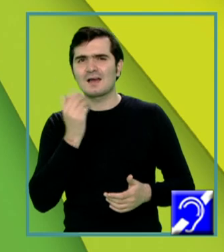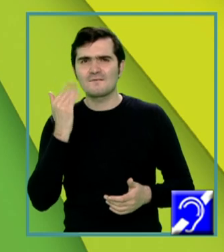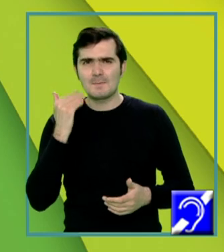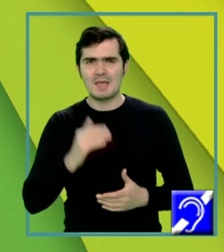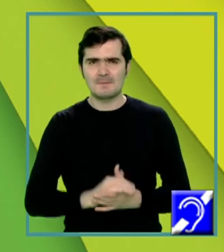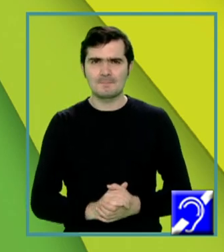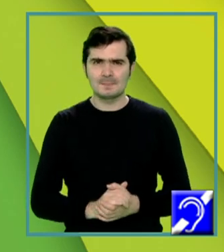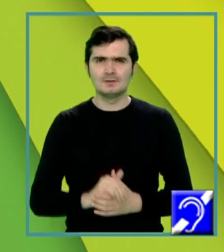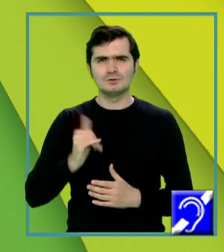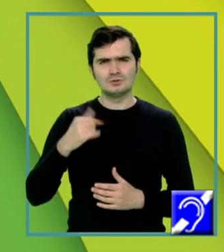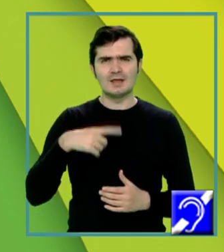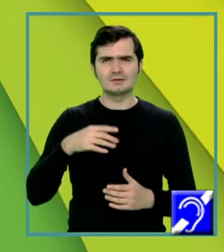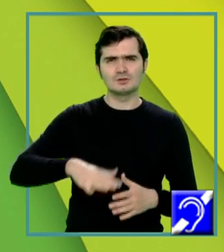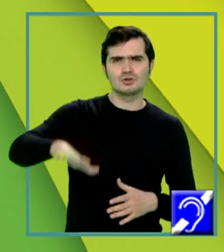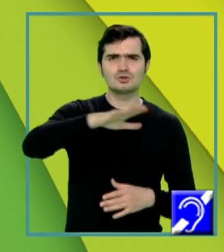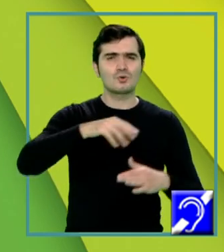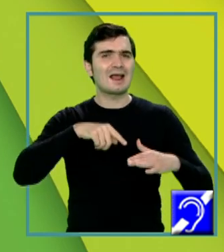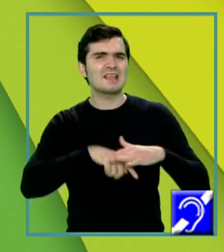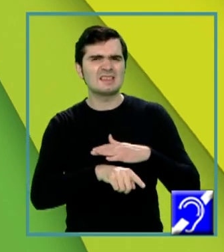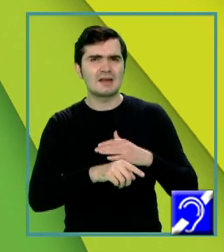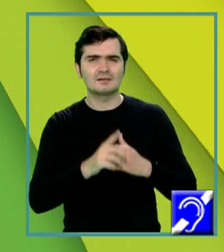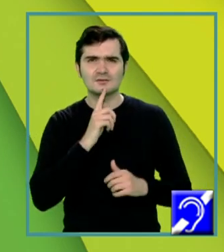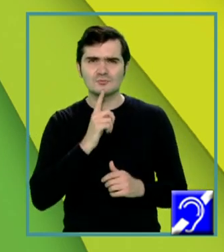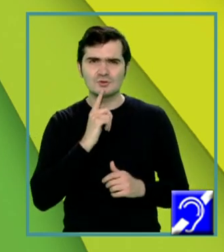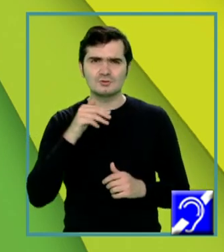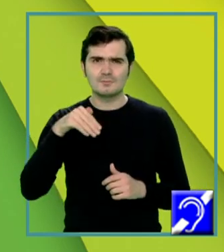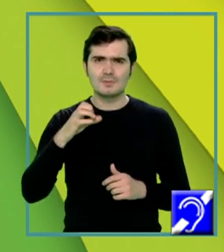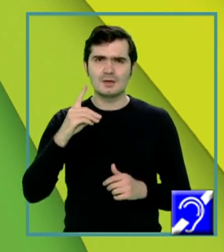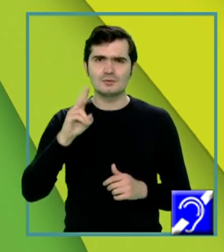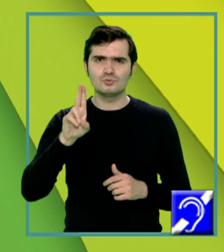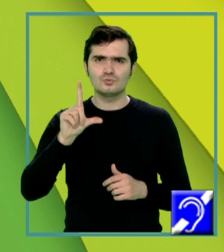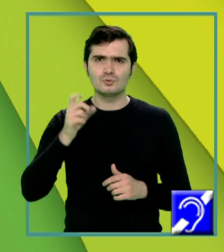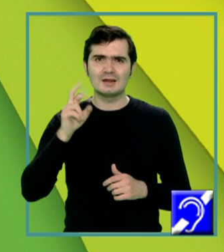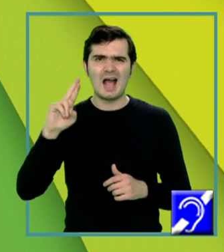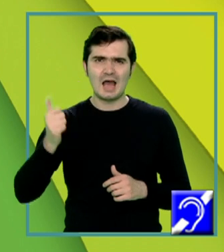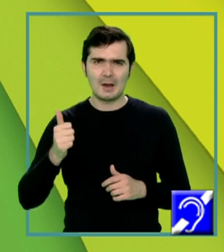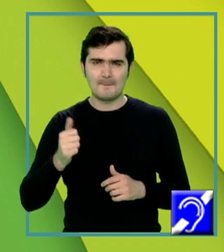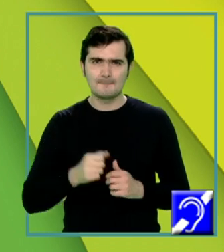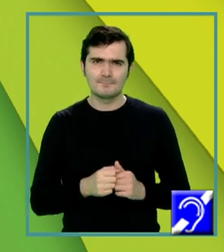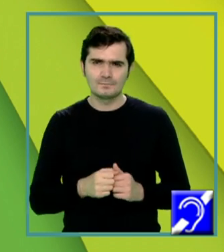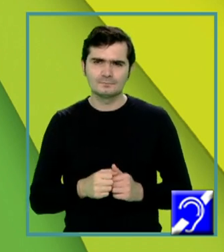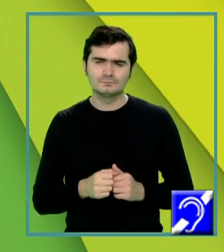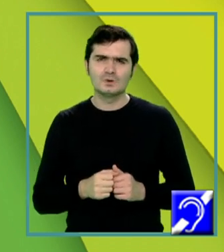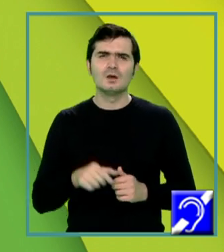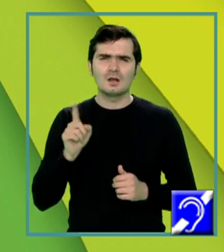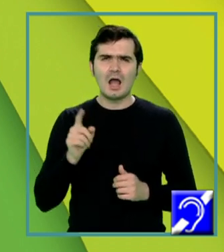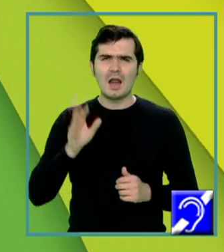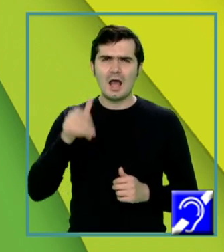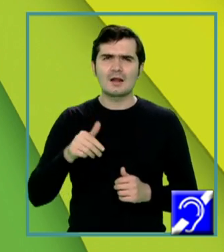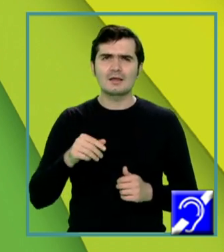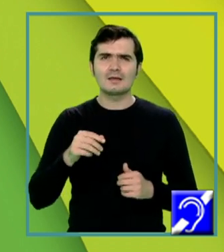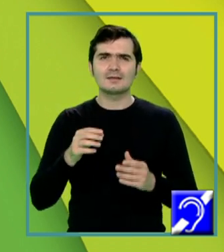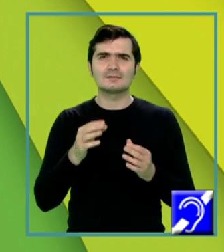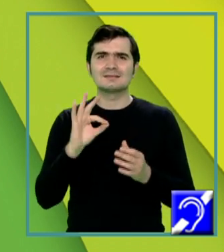și zona internă, numită medulară. Medulara conține țesut